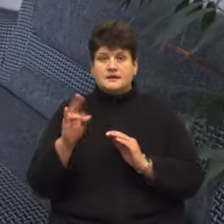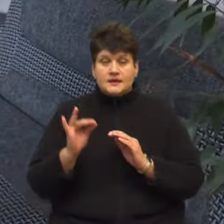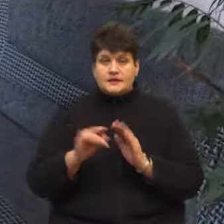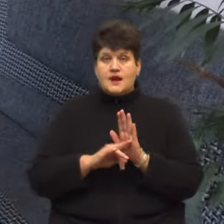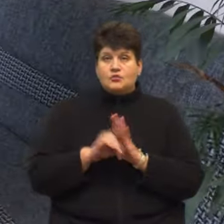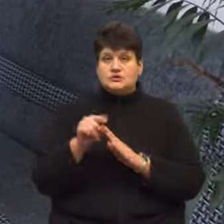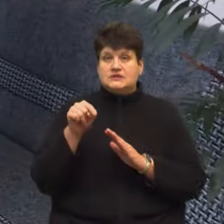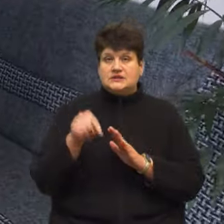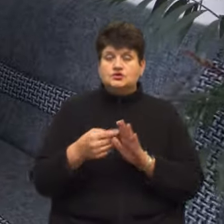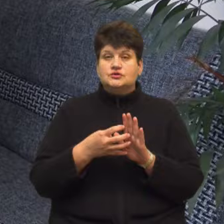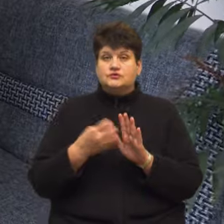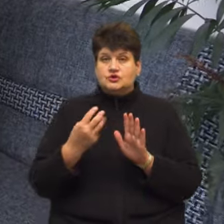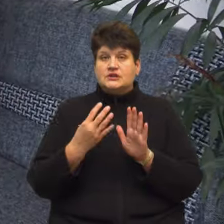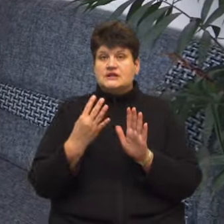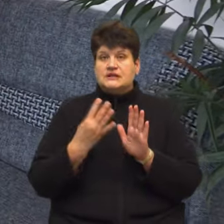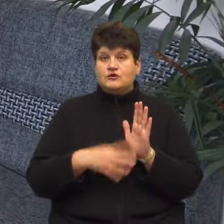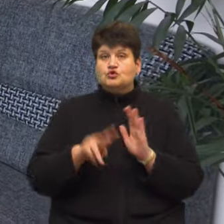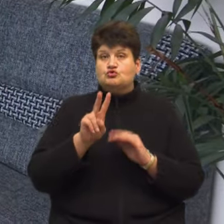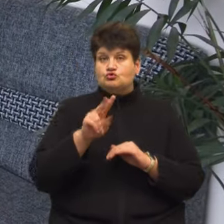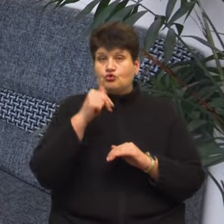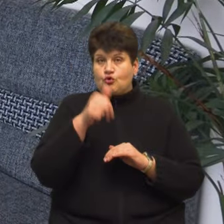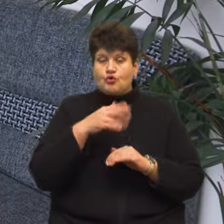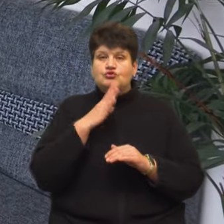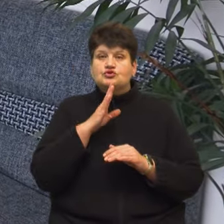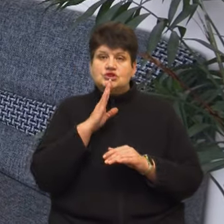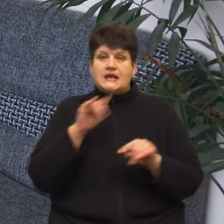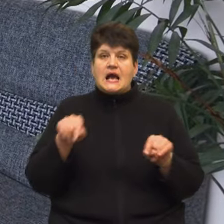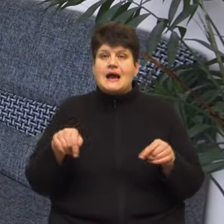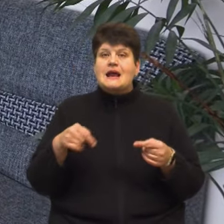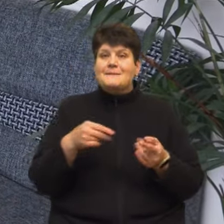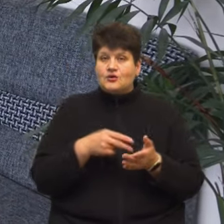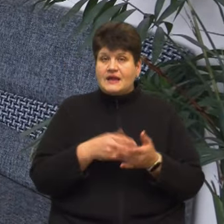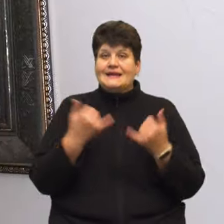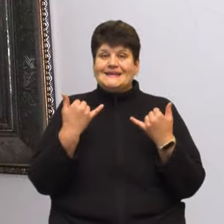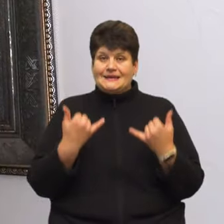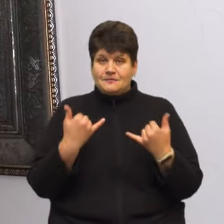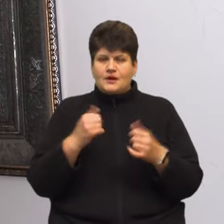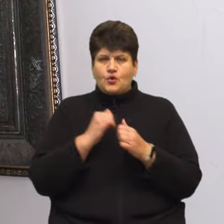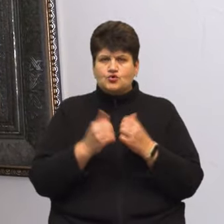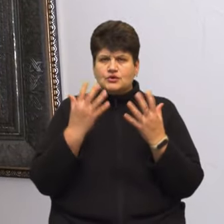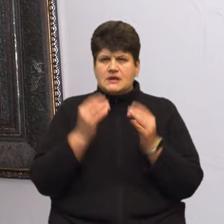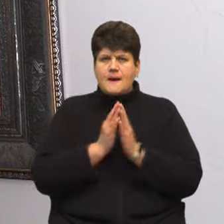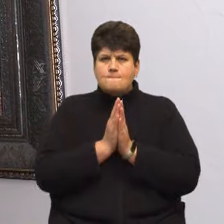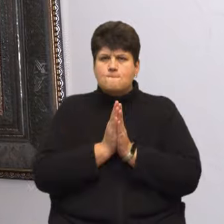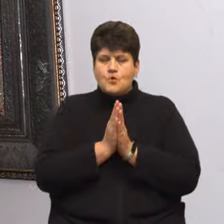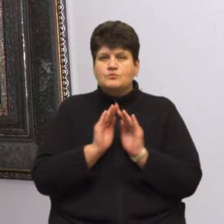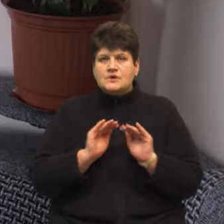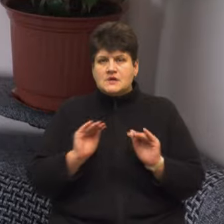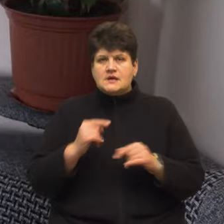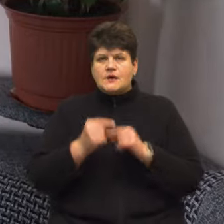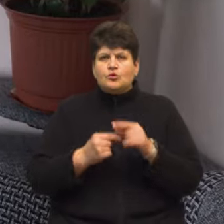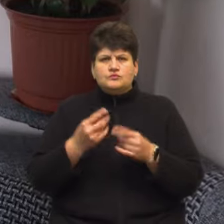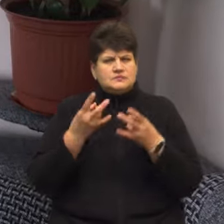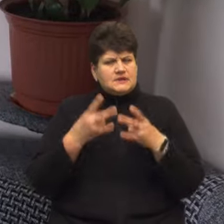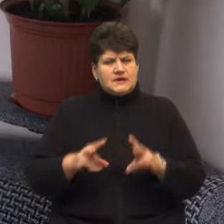1992 року жінку реабілітували. Тепер, каже, щодня молиться, щоб дітям та онукам не довелося